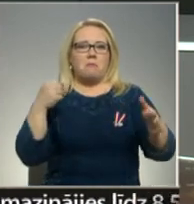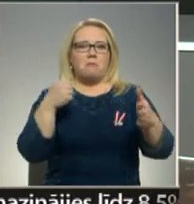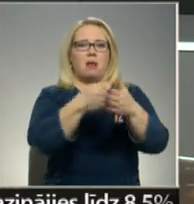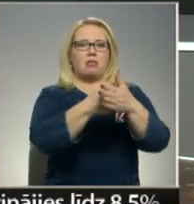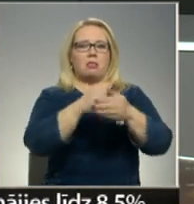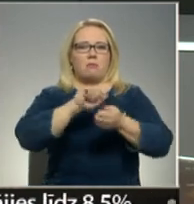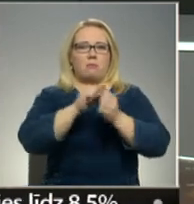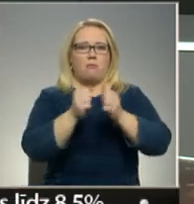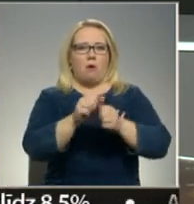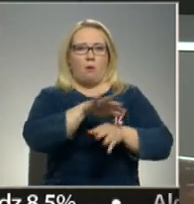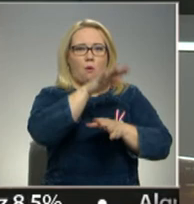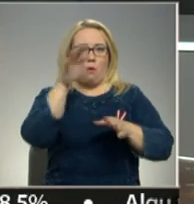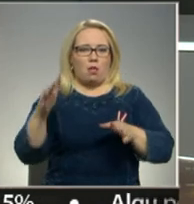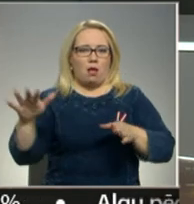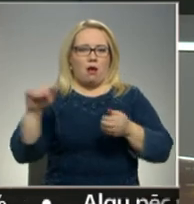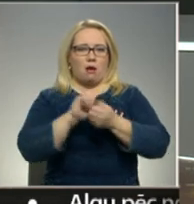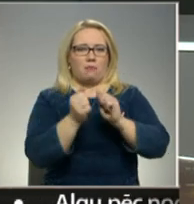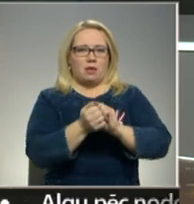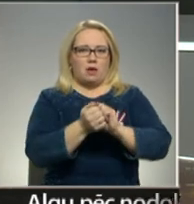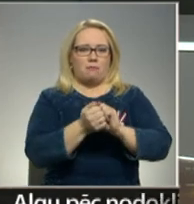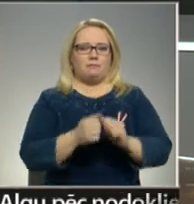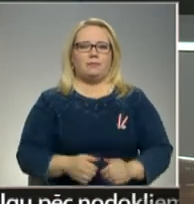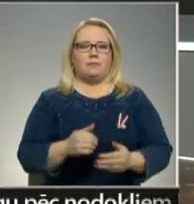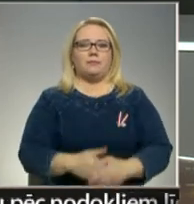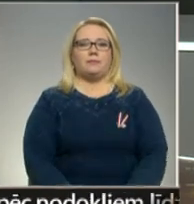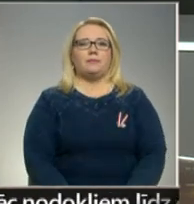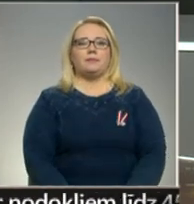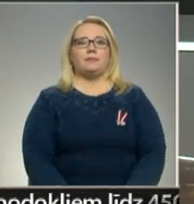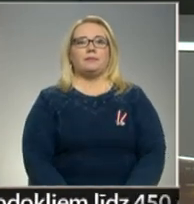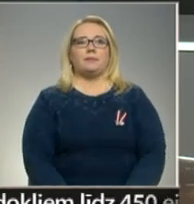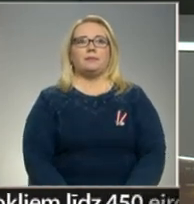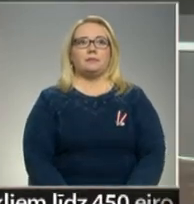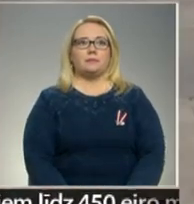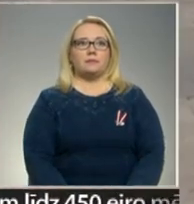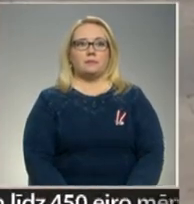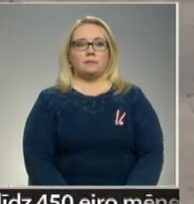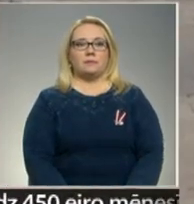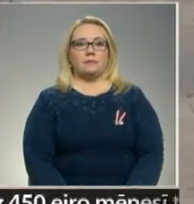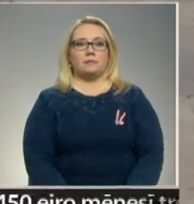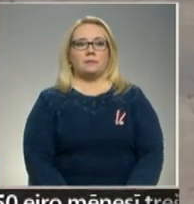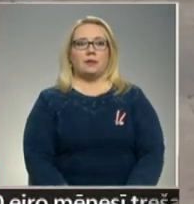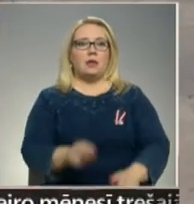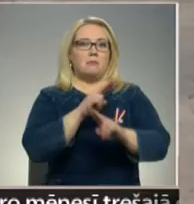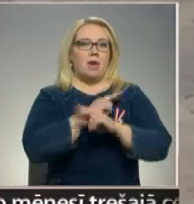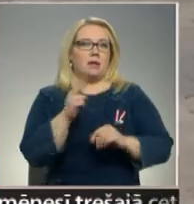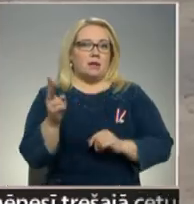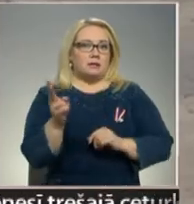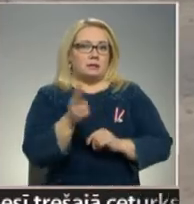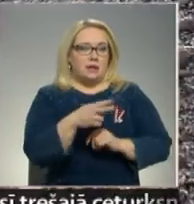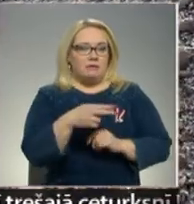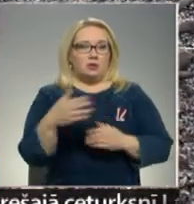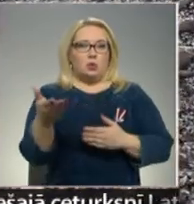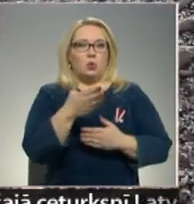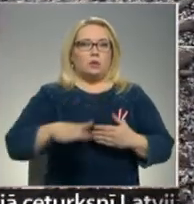pret mola akmeņiem. Turpinu no Liepājas sa mūsu kolēģi TV kurzem. Beigtas zivis kurzemes